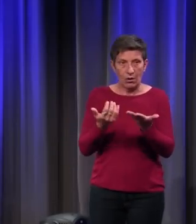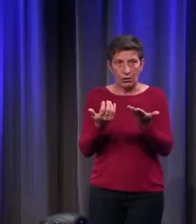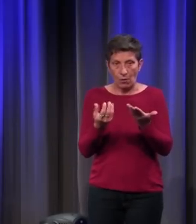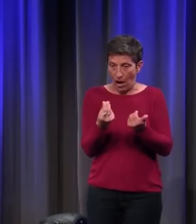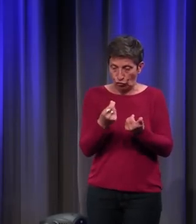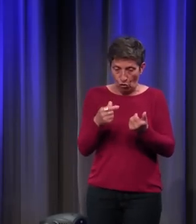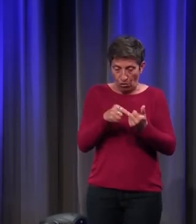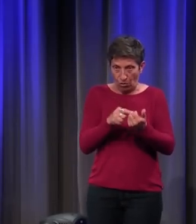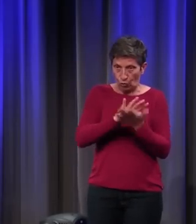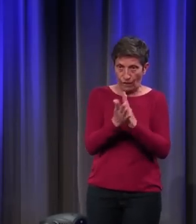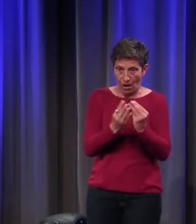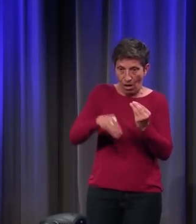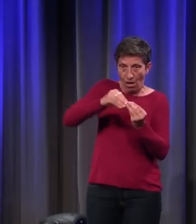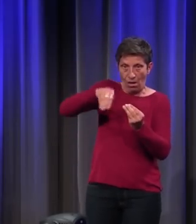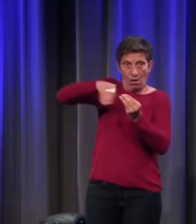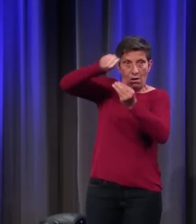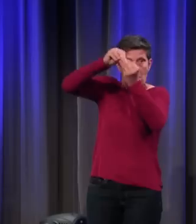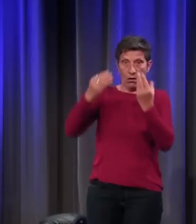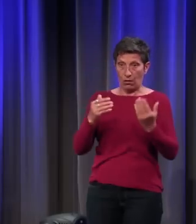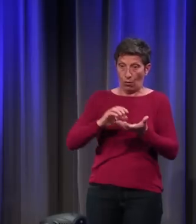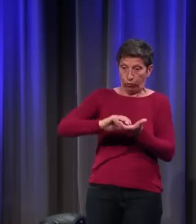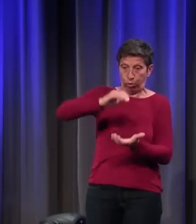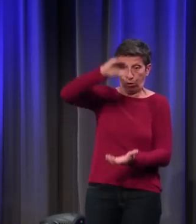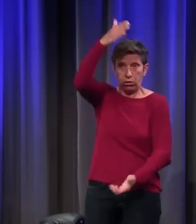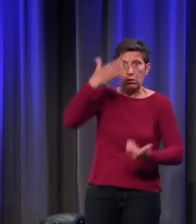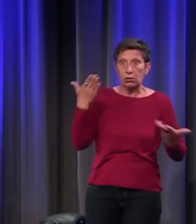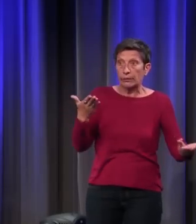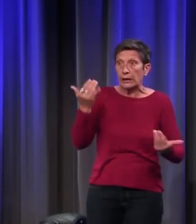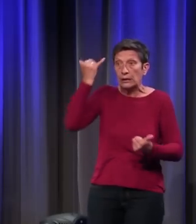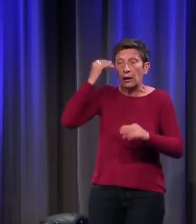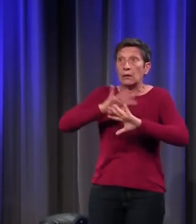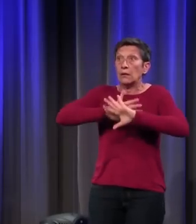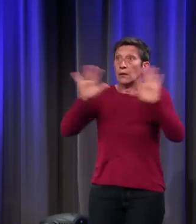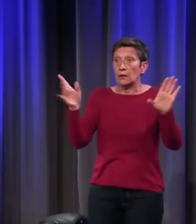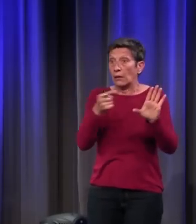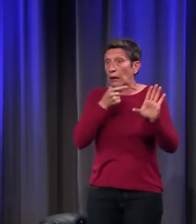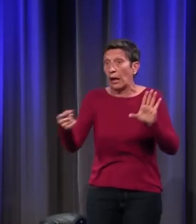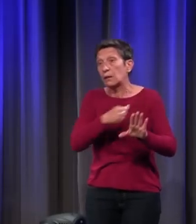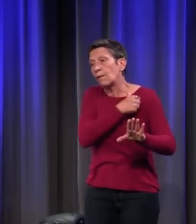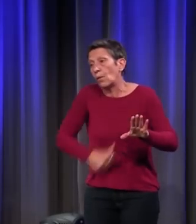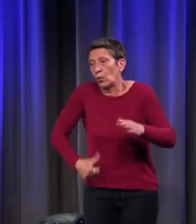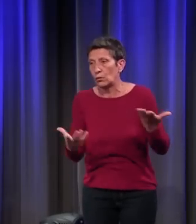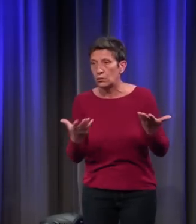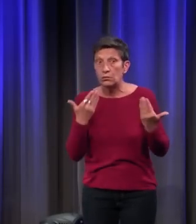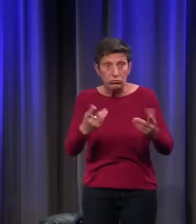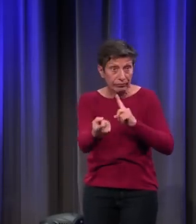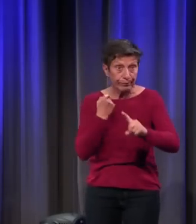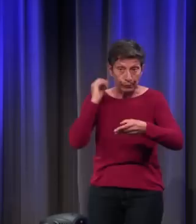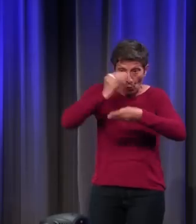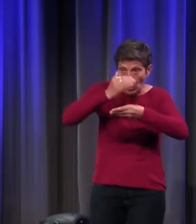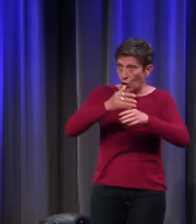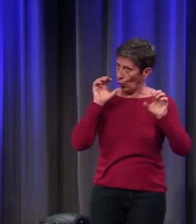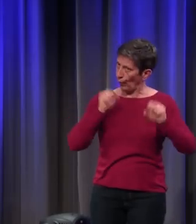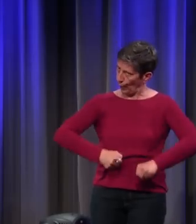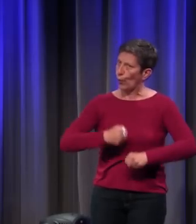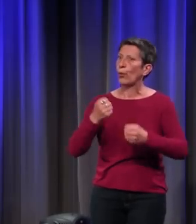c'est quelque chose d'absolument infâme. Et ça, c'est une idée très, très médiévale. On peut gagner de l'argent de différentes façons, avec